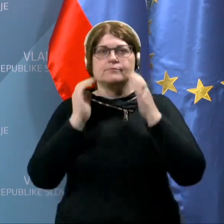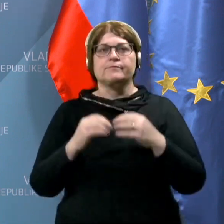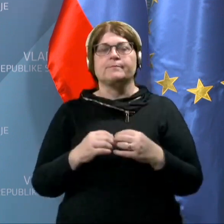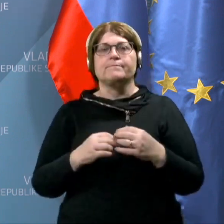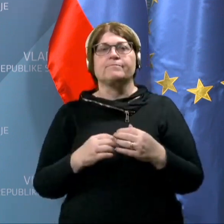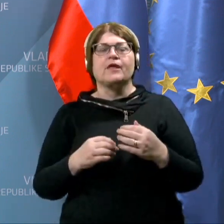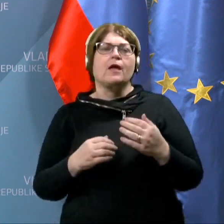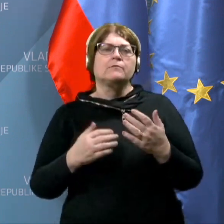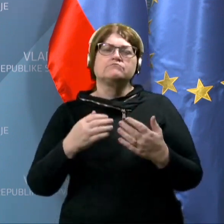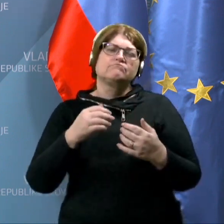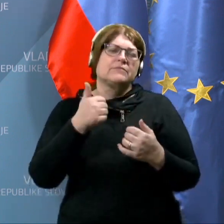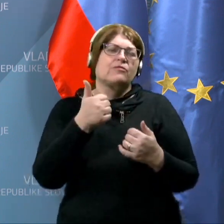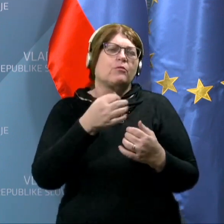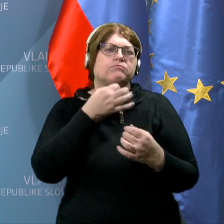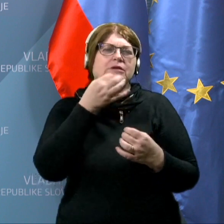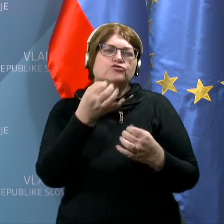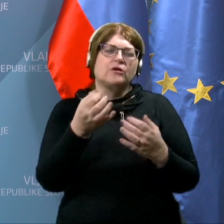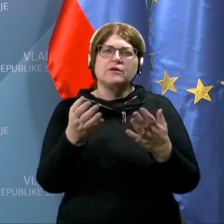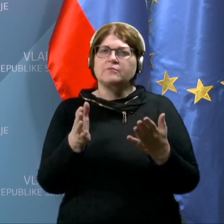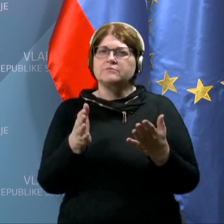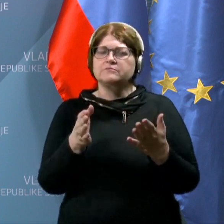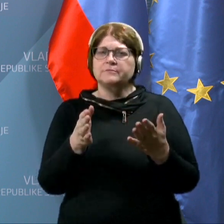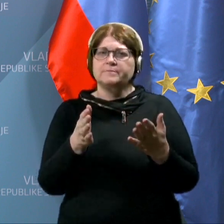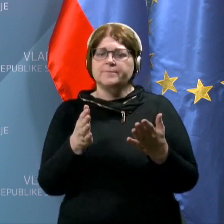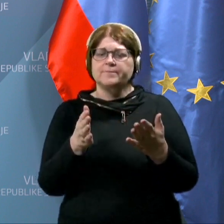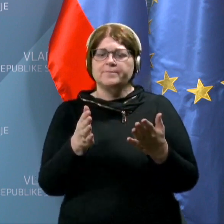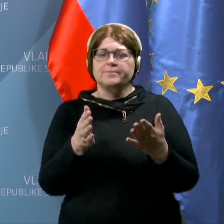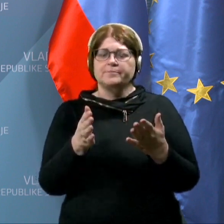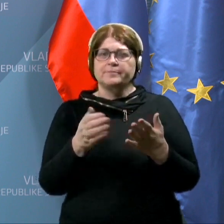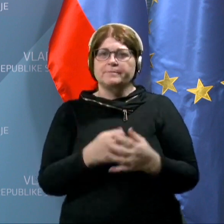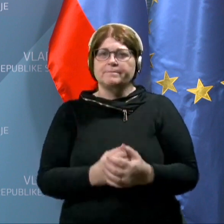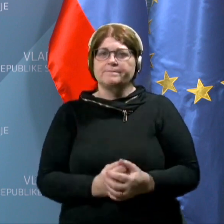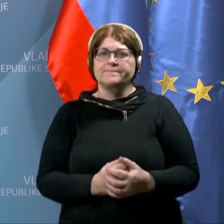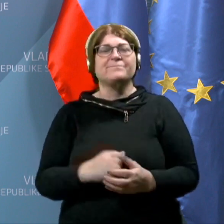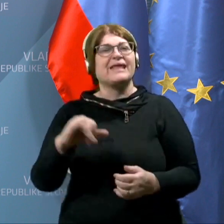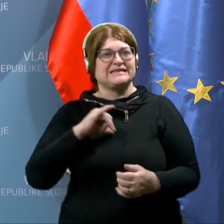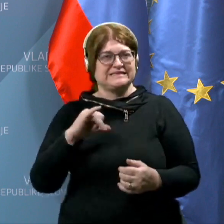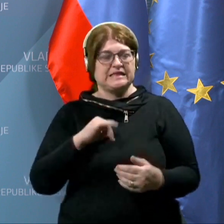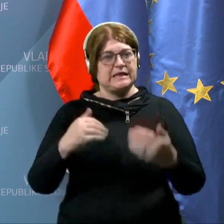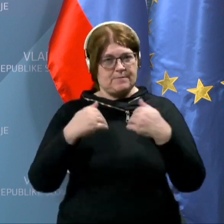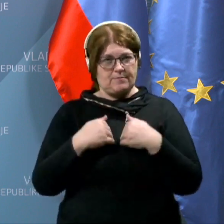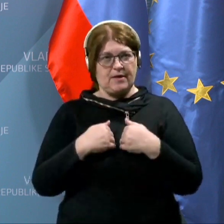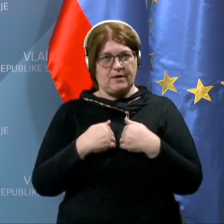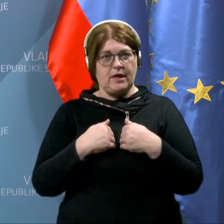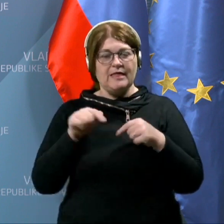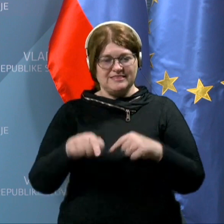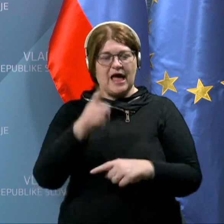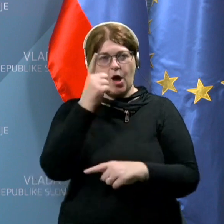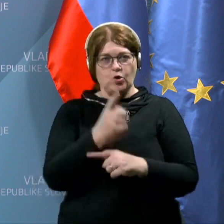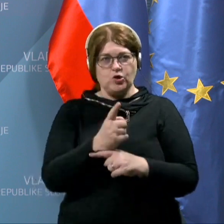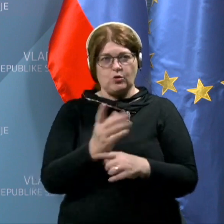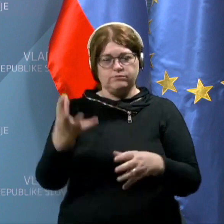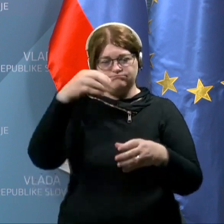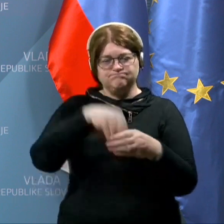Mordah je hipotetično vprašanje, ampak zanima me, torej ta odlok zajema